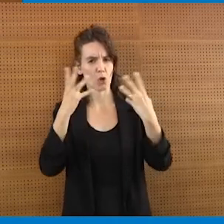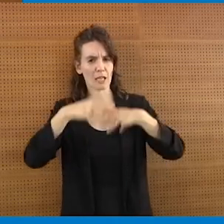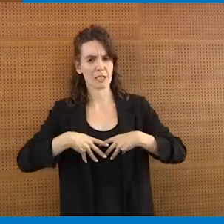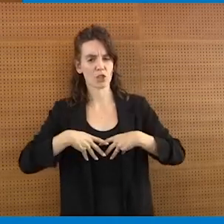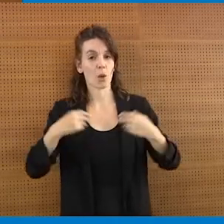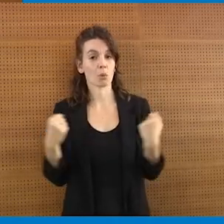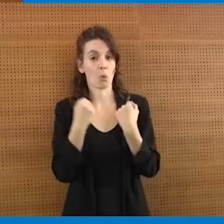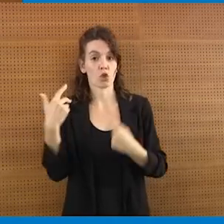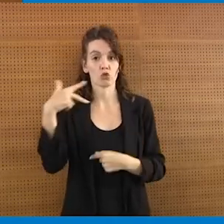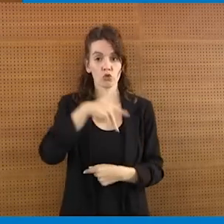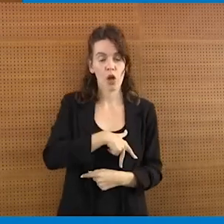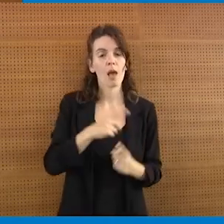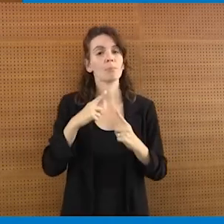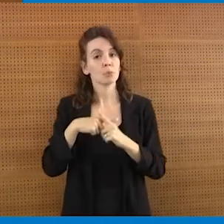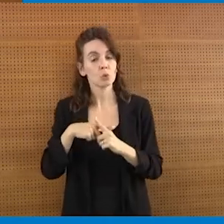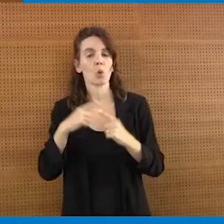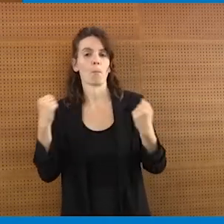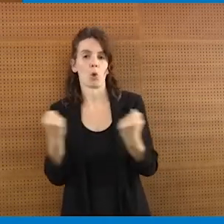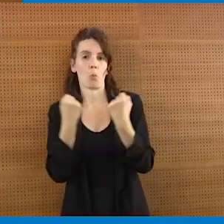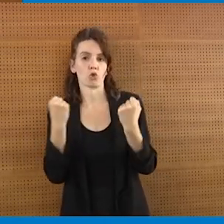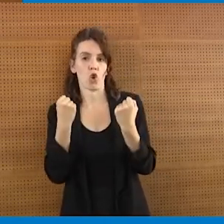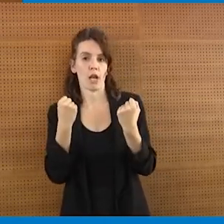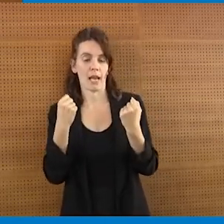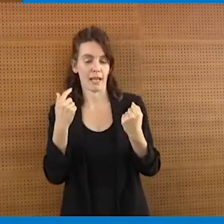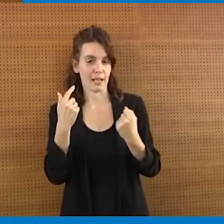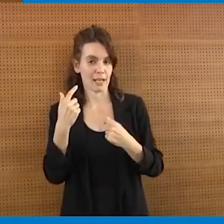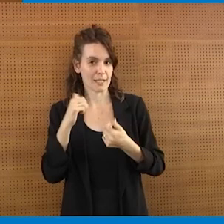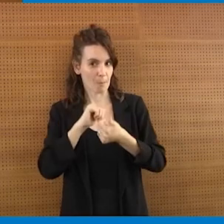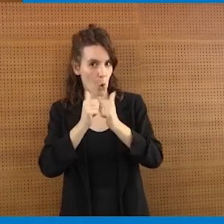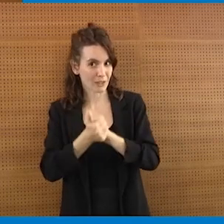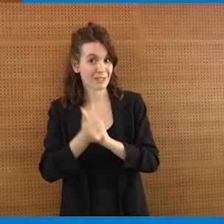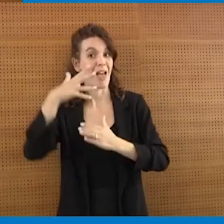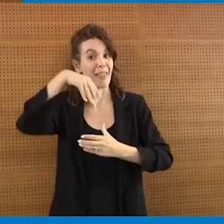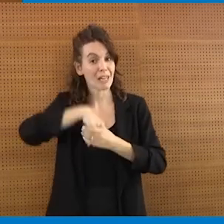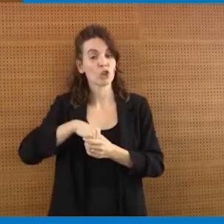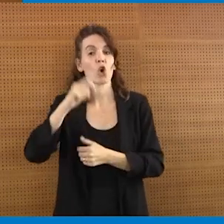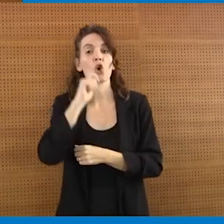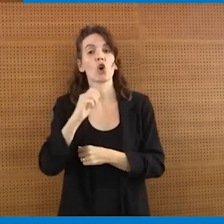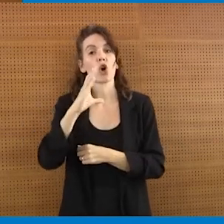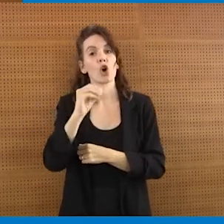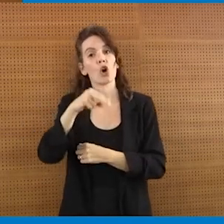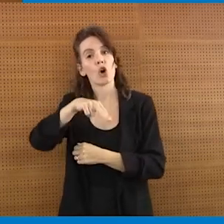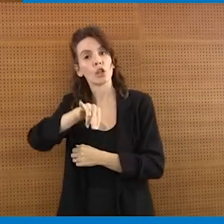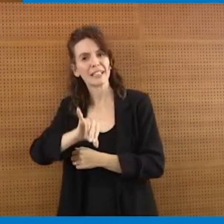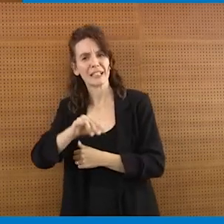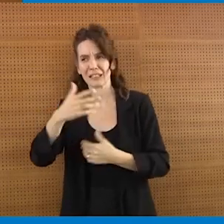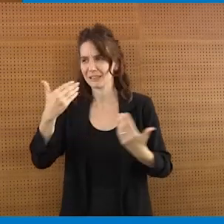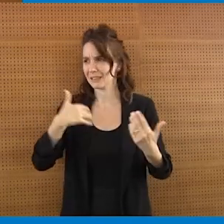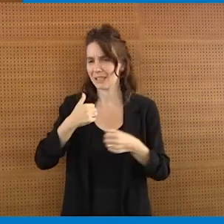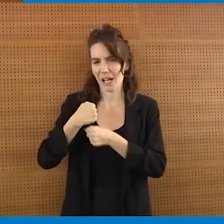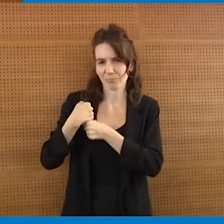promozione sportiva, quindi nella filiera del riconoscimento coni, ma rappresentiamo tutte oltre 8 milioni di